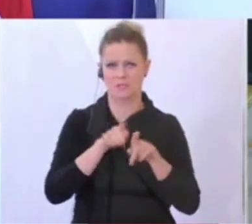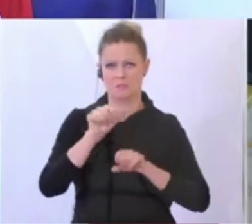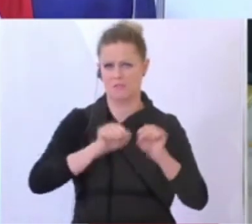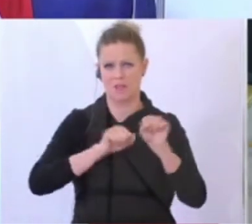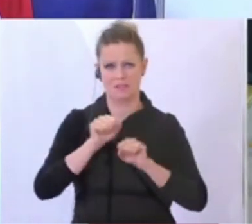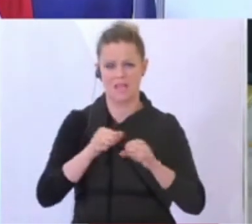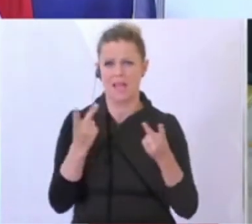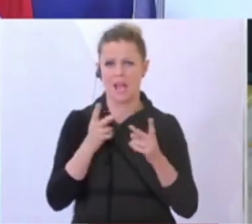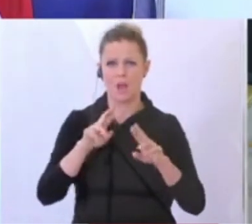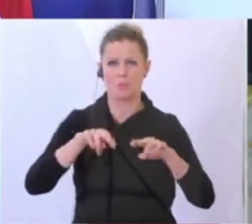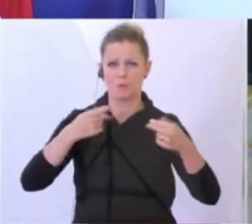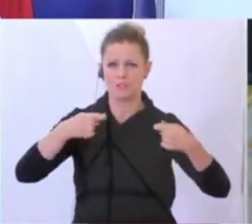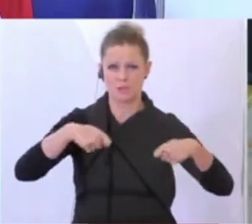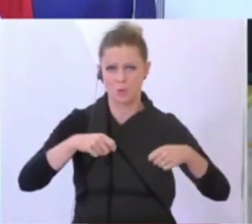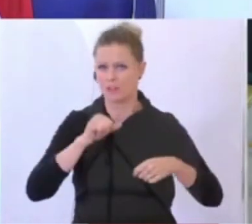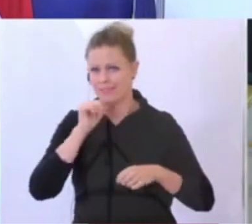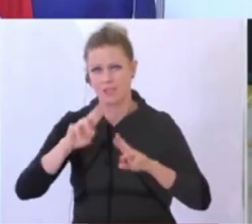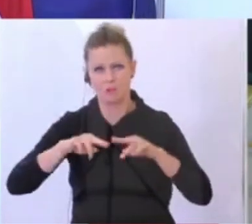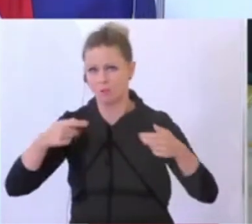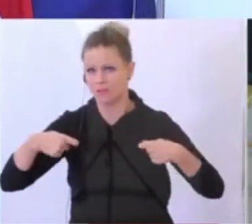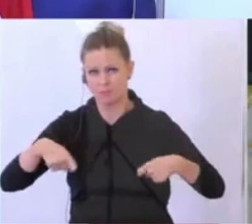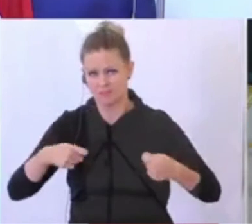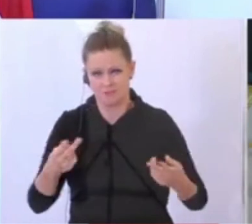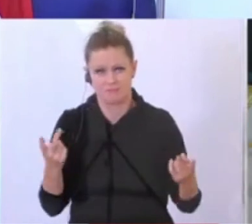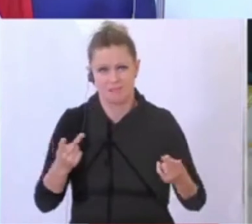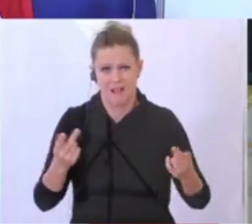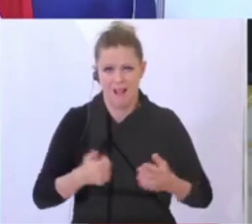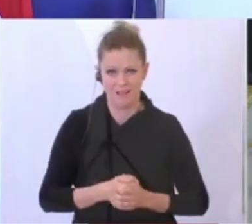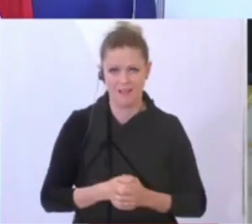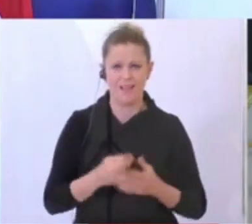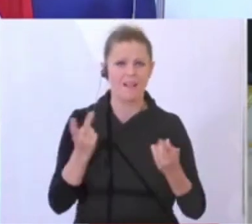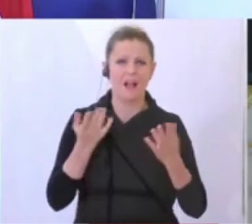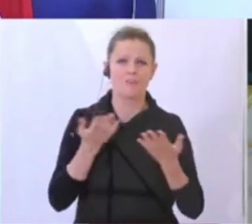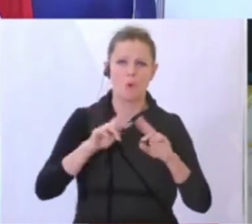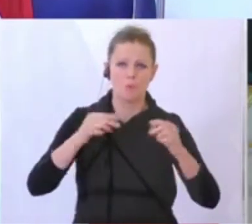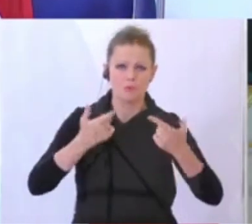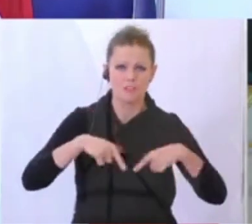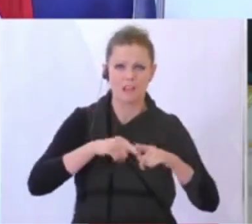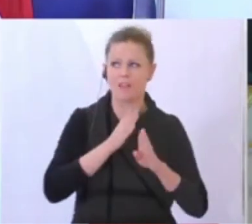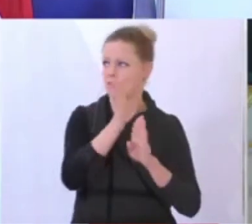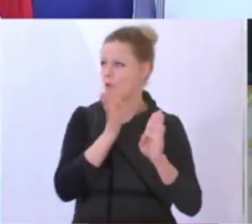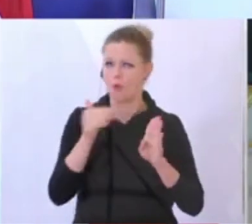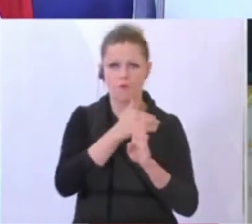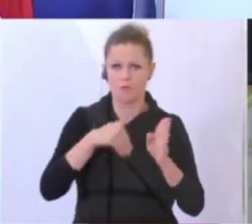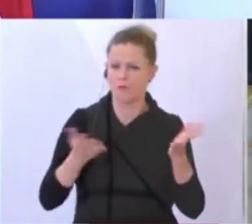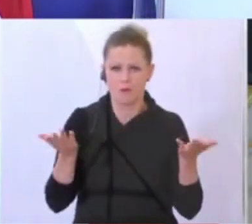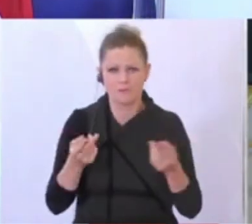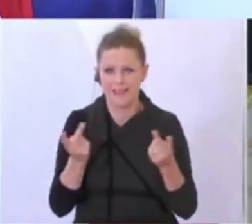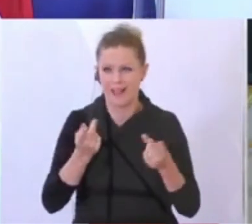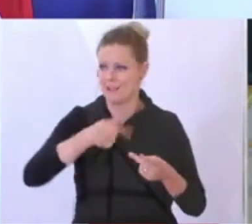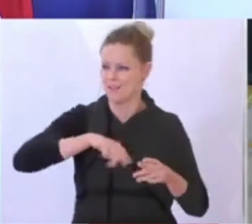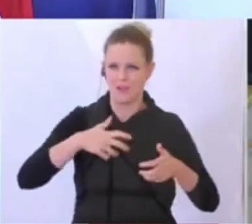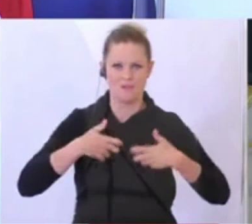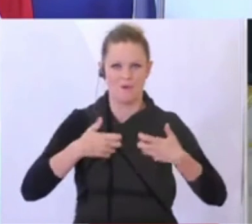Bundespräsident oder Nicht-Bundespräsident, ganz gleich in welchem Bundesland, in welcher Himmelsrichtung. Wir alle freuen uns, wenn